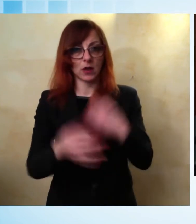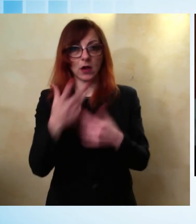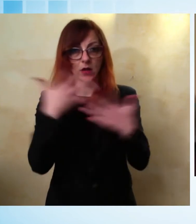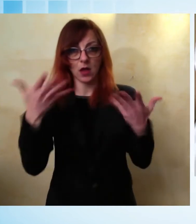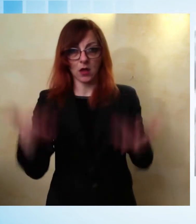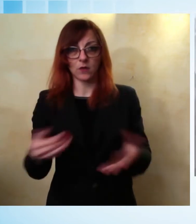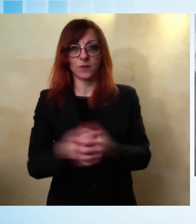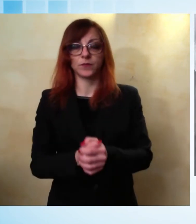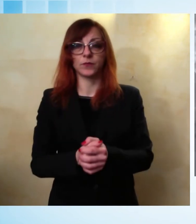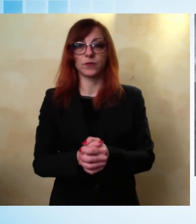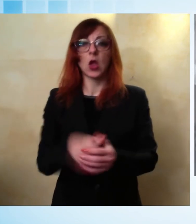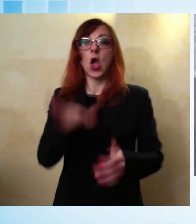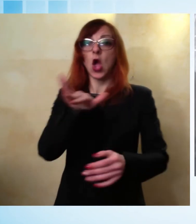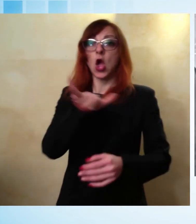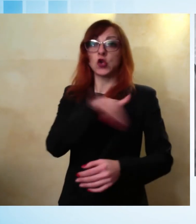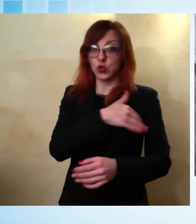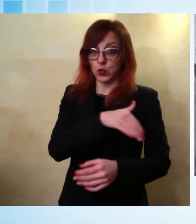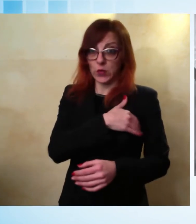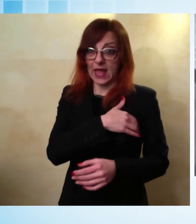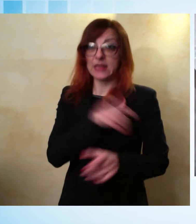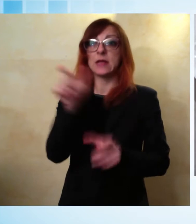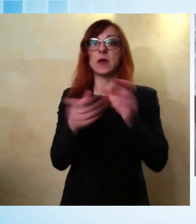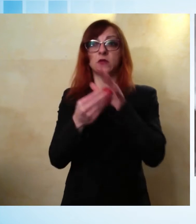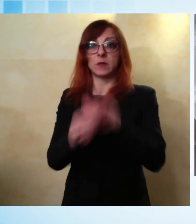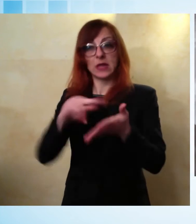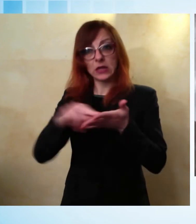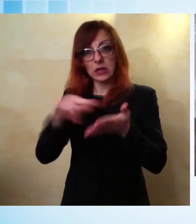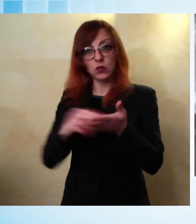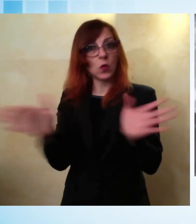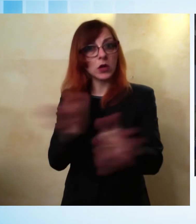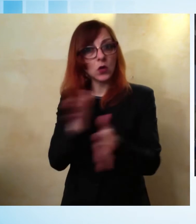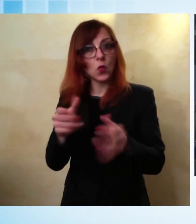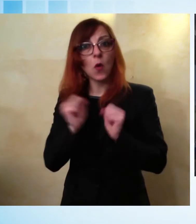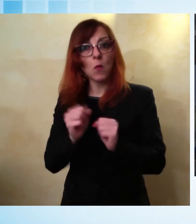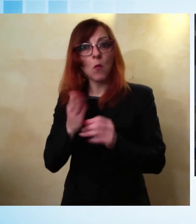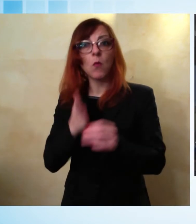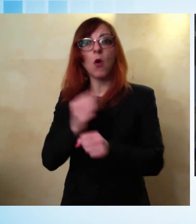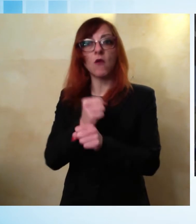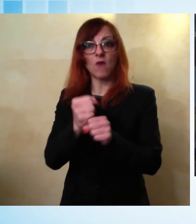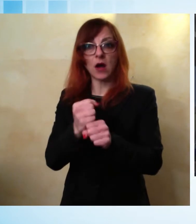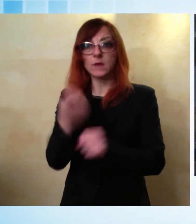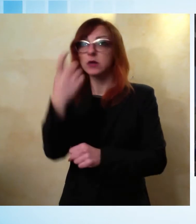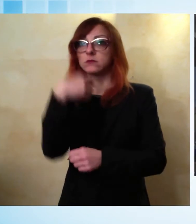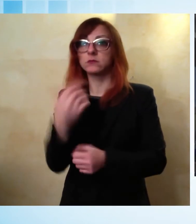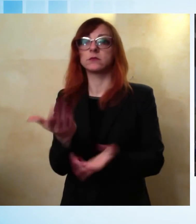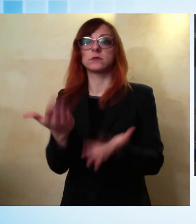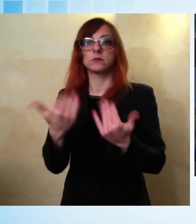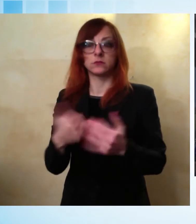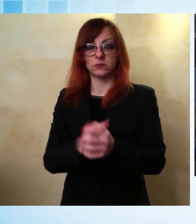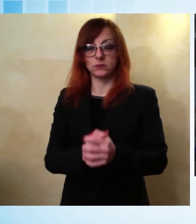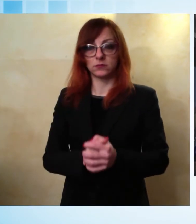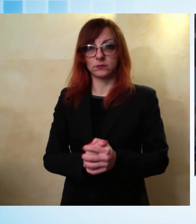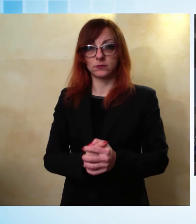potranno fare gratuitamente un test antigenico rapido andando in farmacia. È quanto prevede un accordo tra la Regione Toscana e le